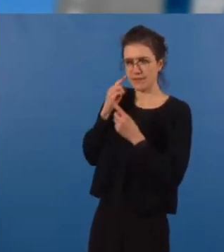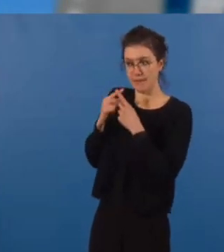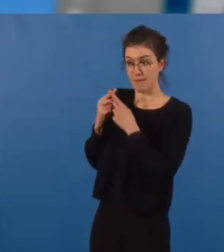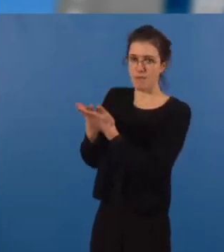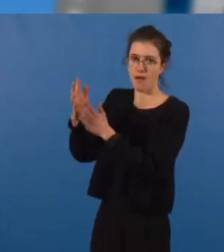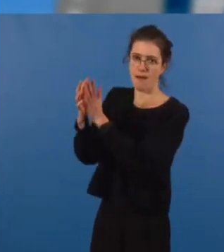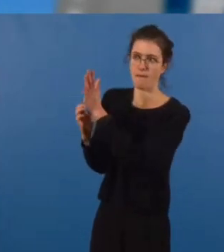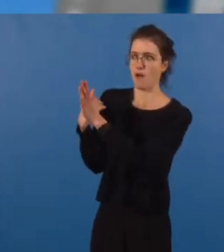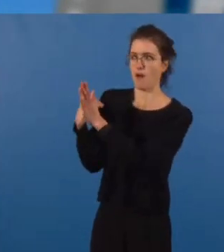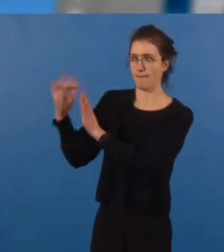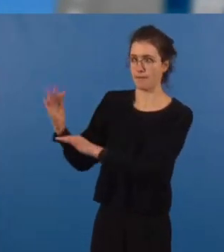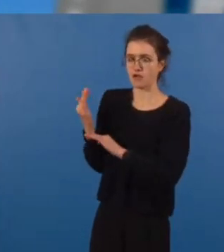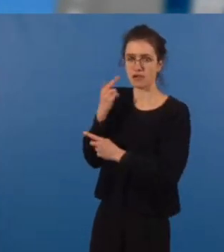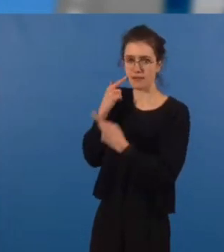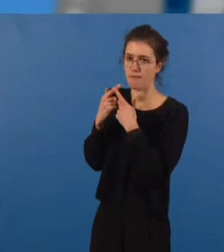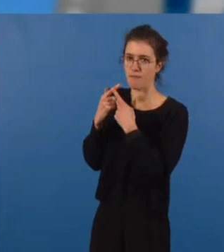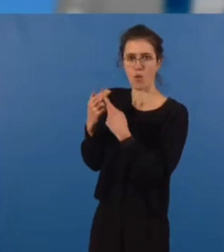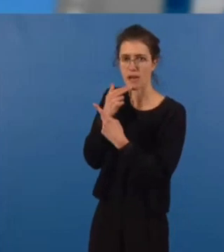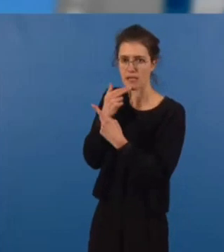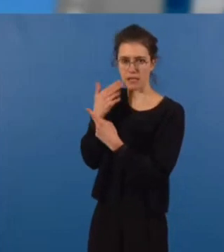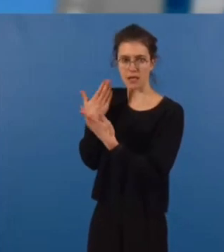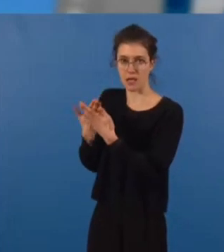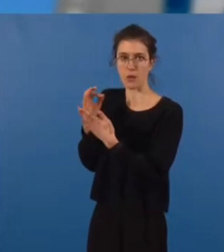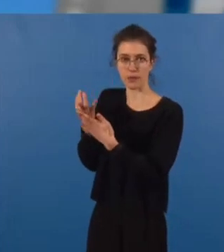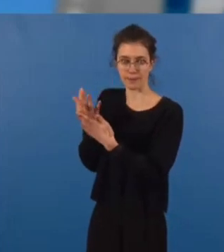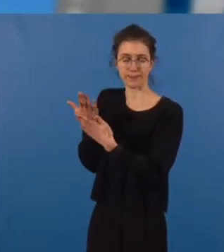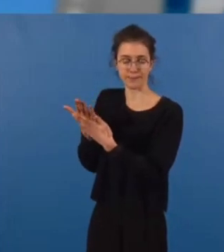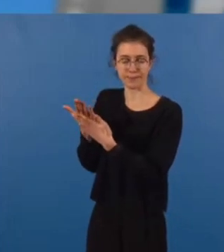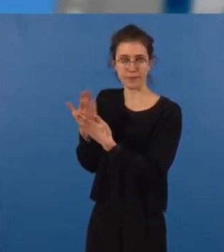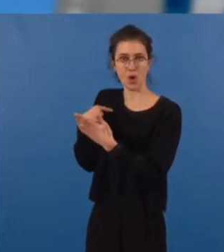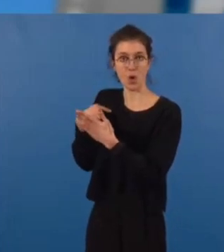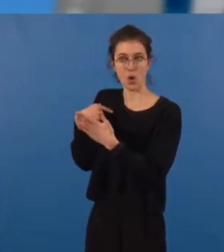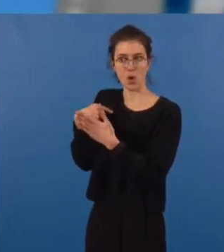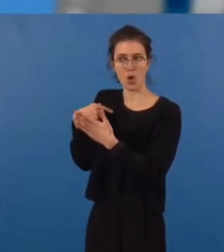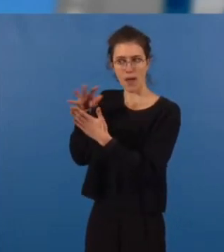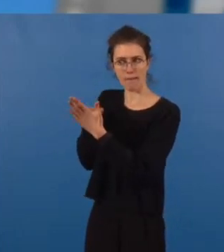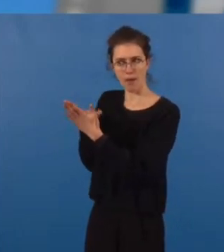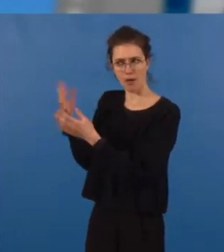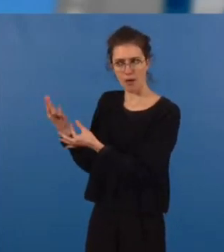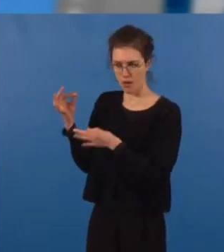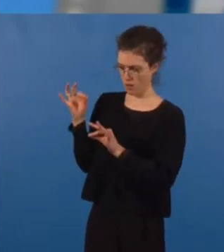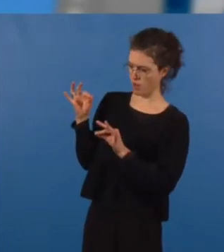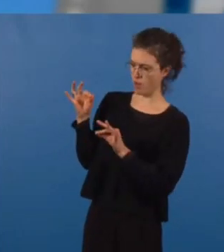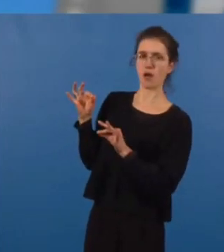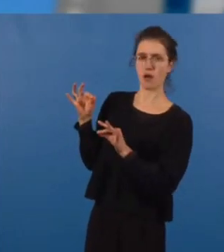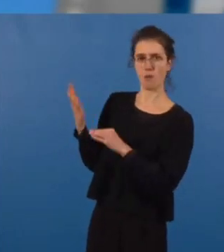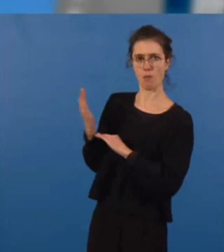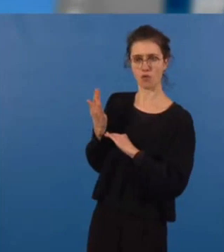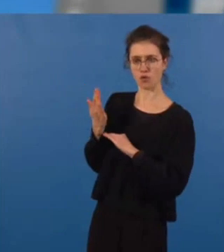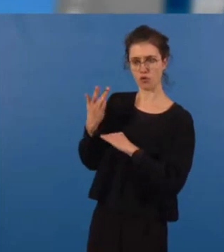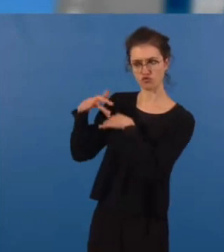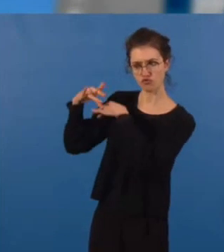situation en matière de développement durable pour la métropole. Ce document qui énumère et donne les premières évaluations de nos